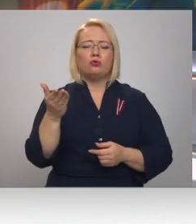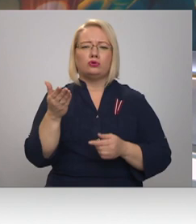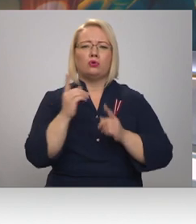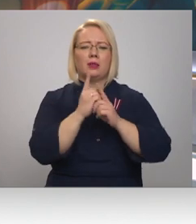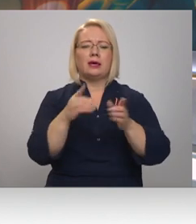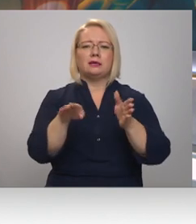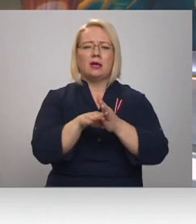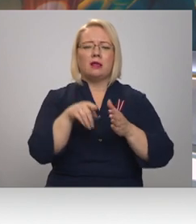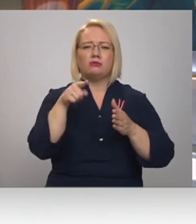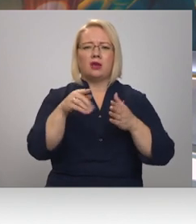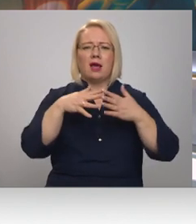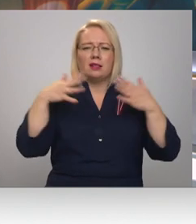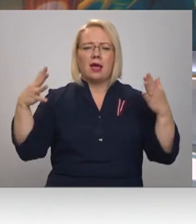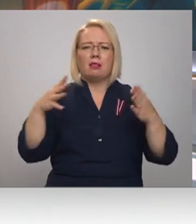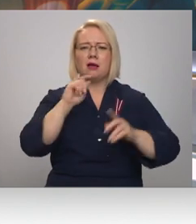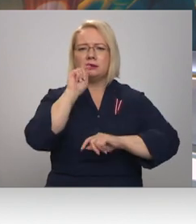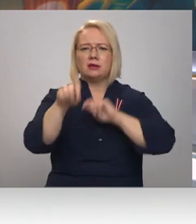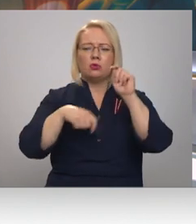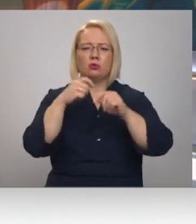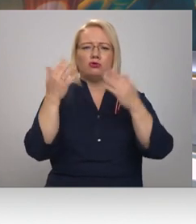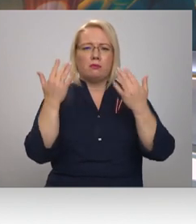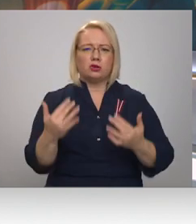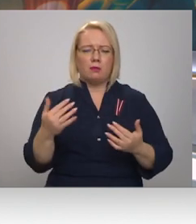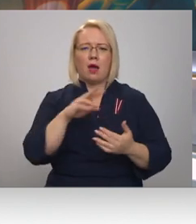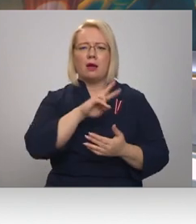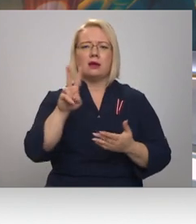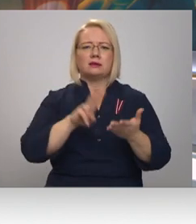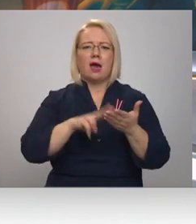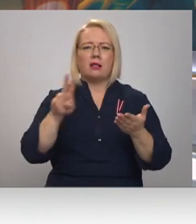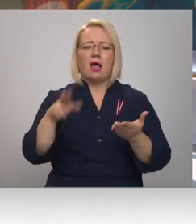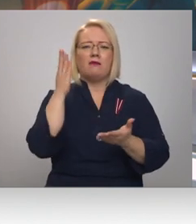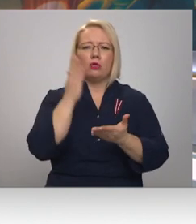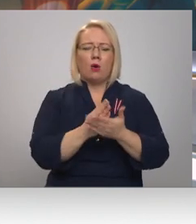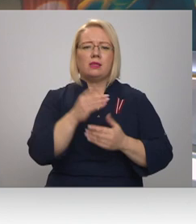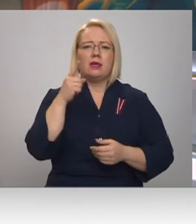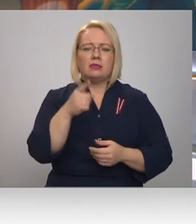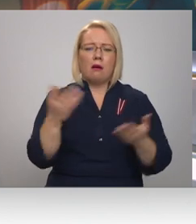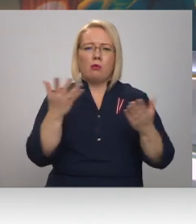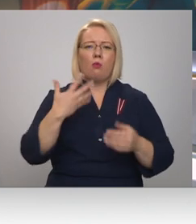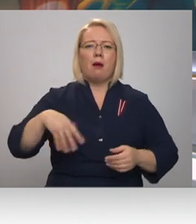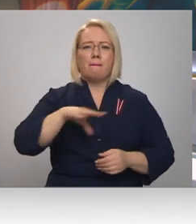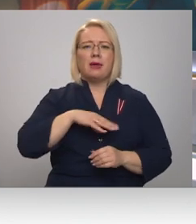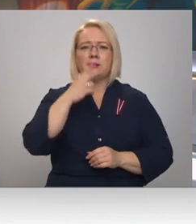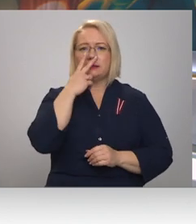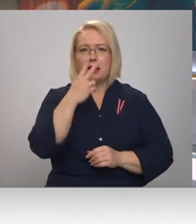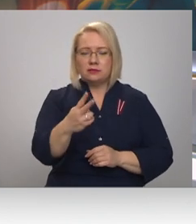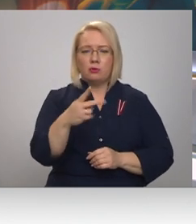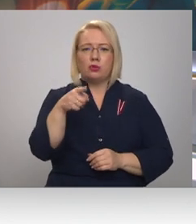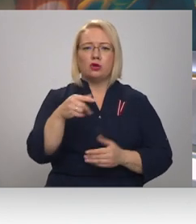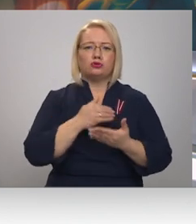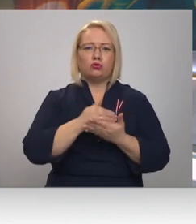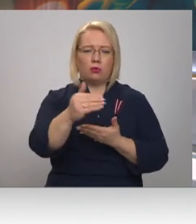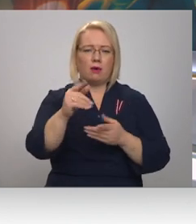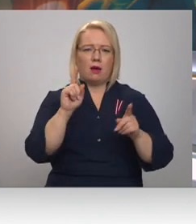lielajā ziedošanas pasākumā, kas ir ļāvis notikt tam, ko mēs šovakar visu redzēsim un ceram, tas turpmāk arī